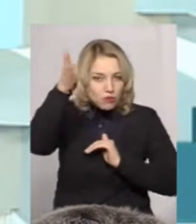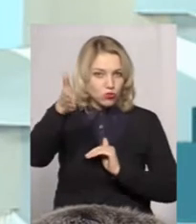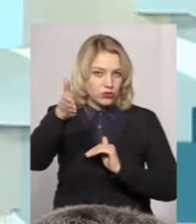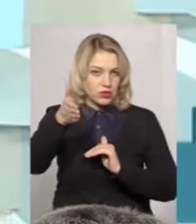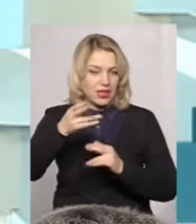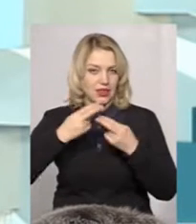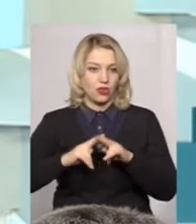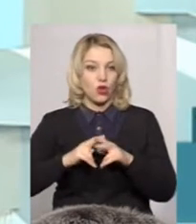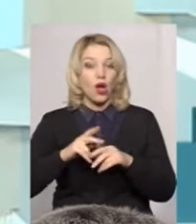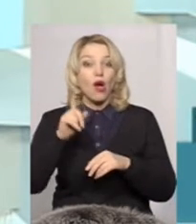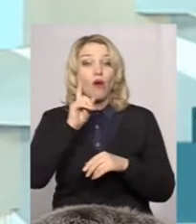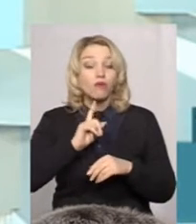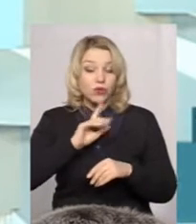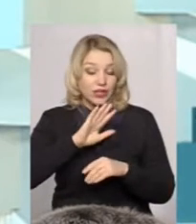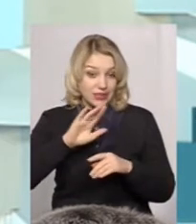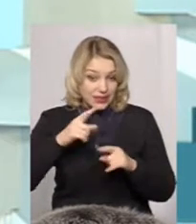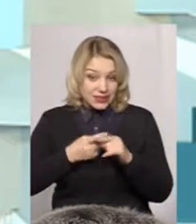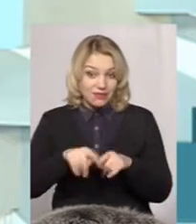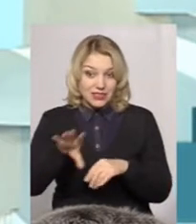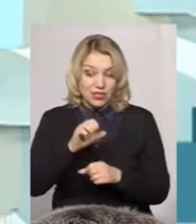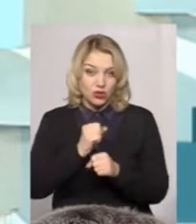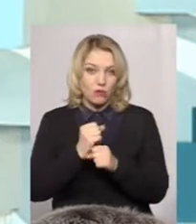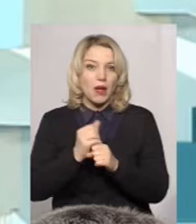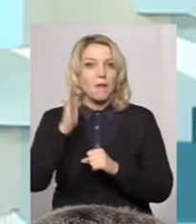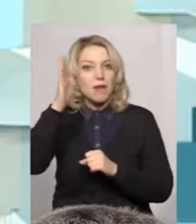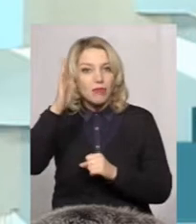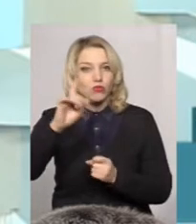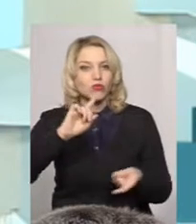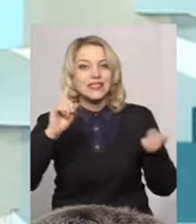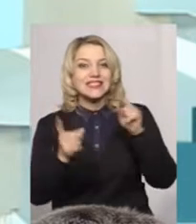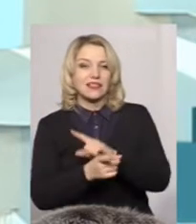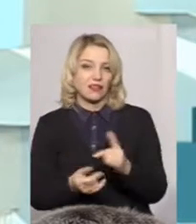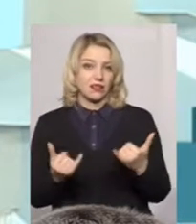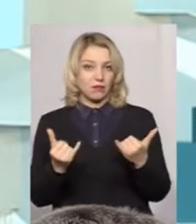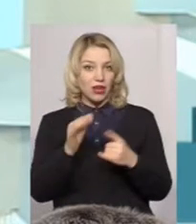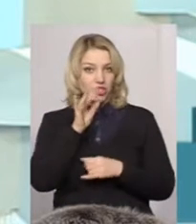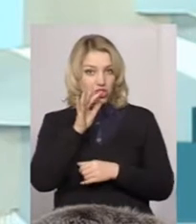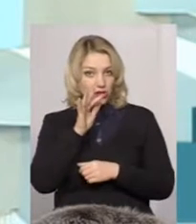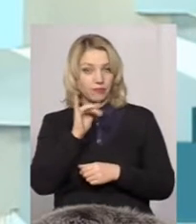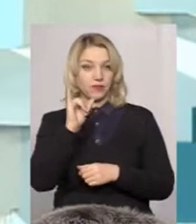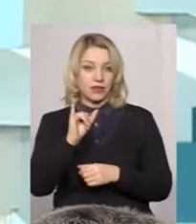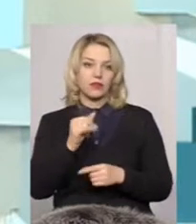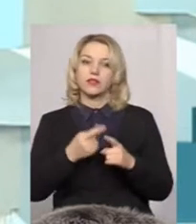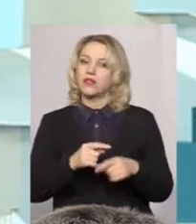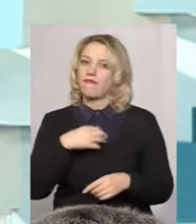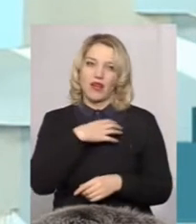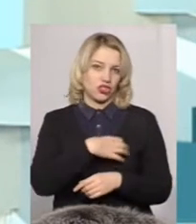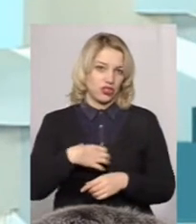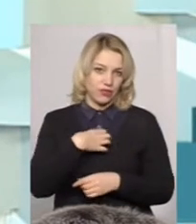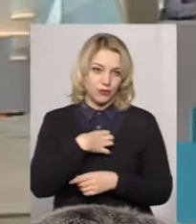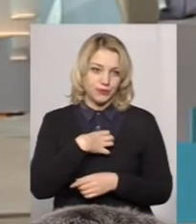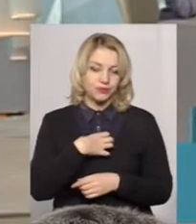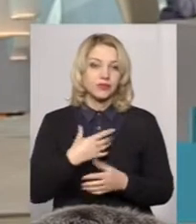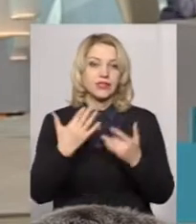допоки часу ми це зробимо, майбутнє стане теперішнім. І тому, насправді, ці речі є вкрай важливими. А